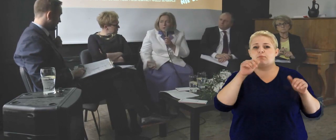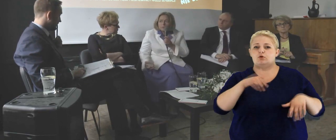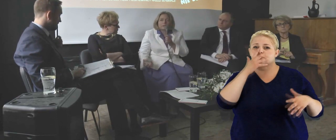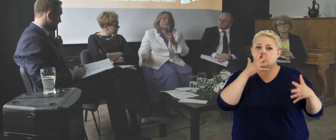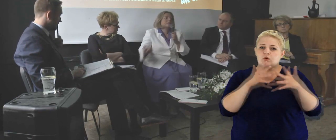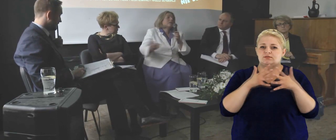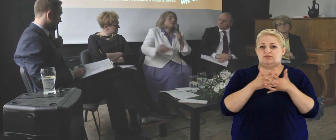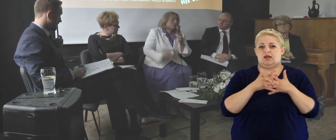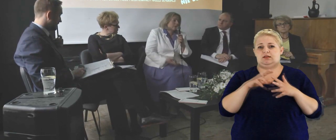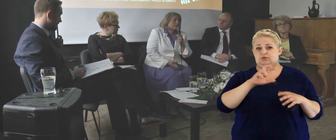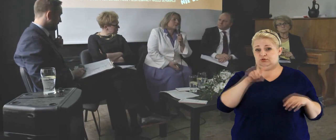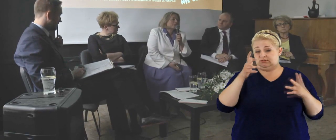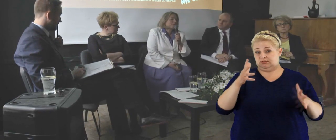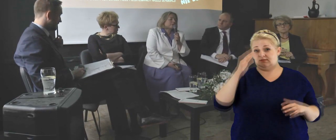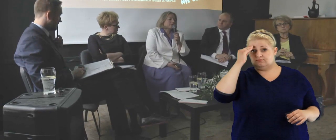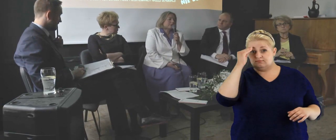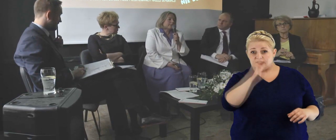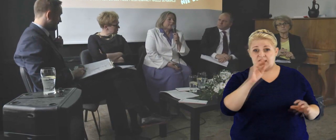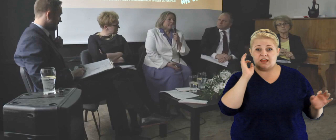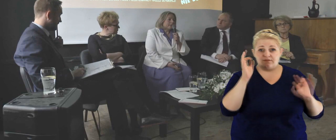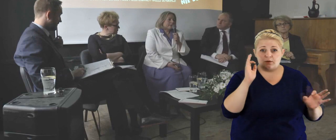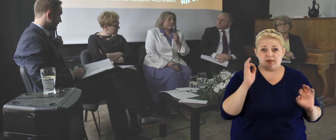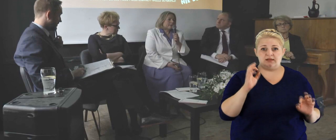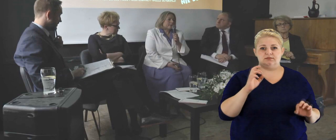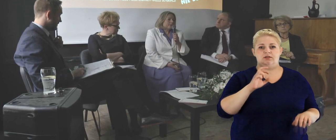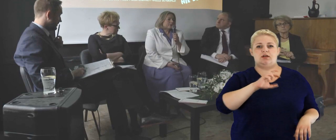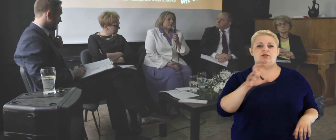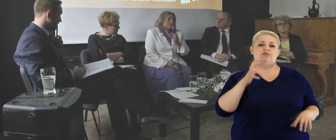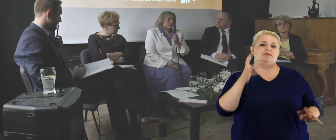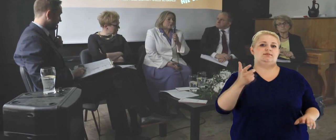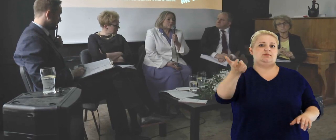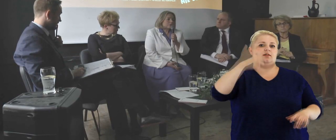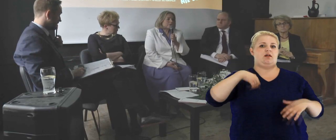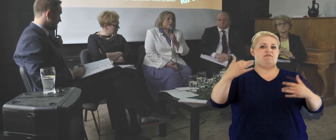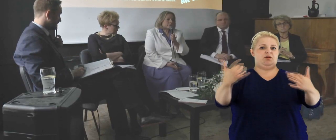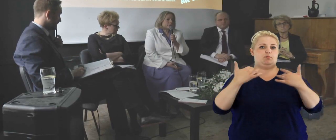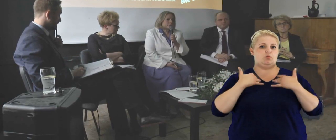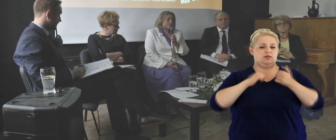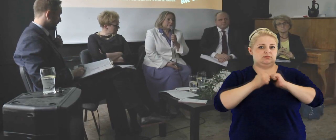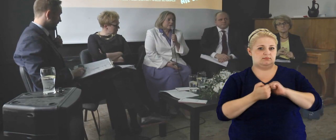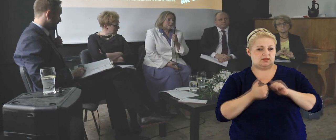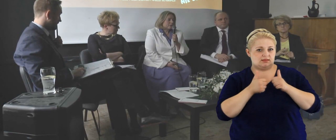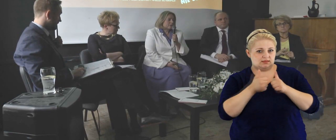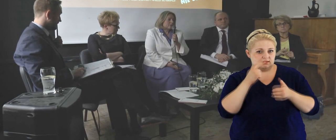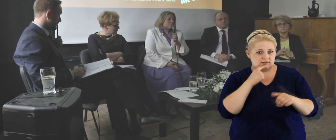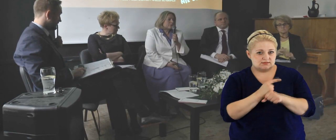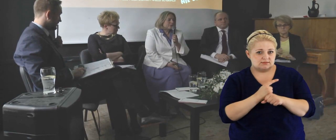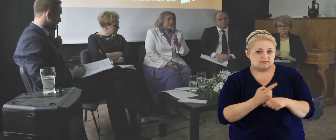poinformować, czy jak chcą na nas wpłynąć, żeby można było sobie wyrobić